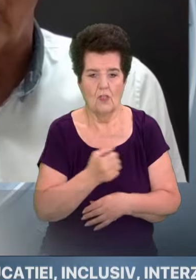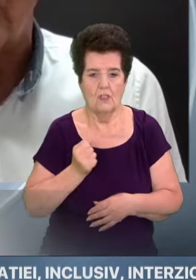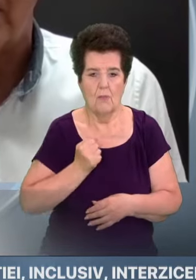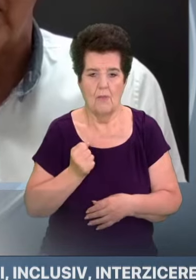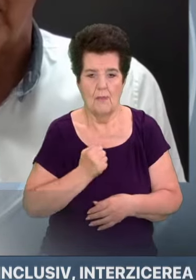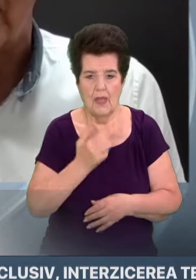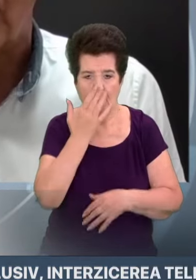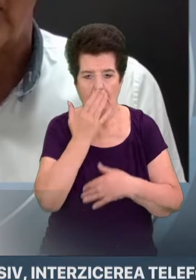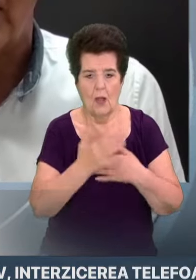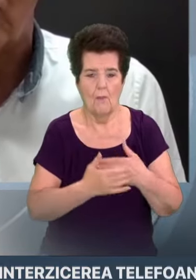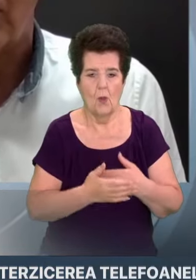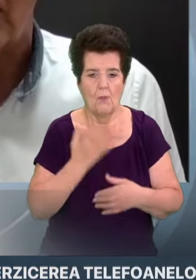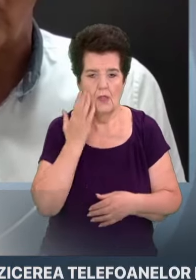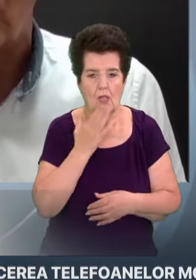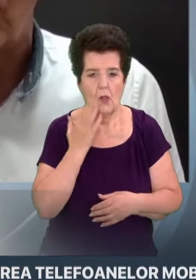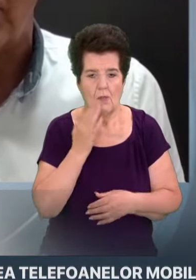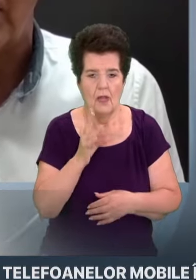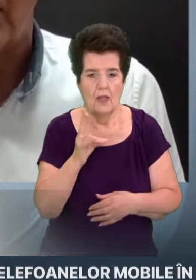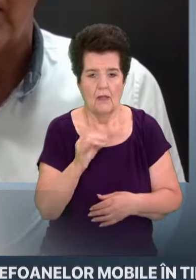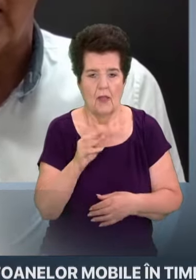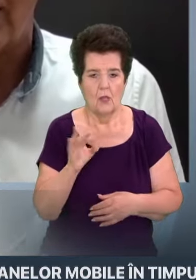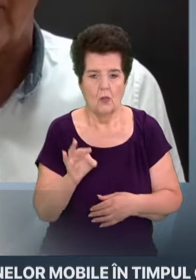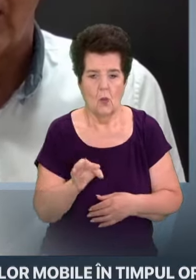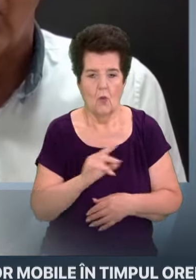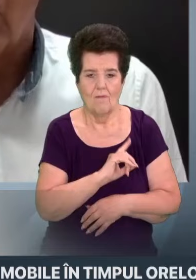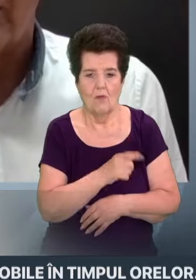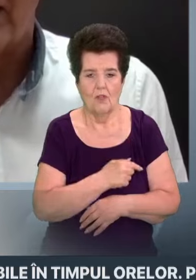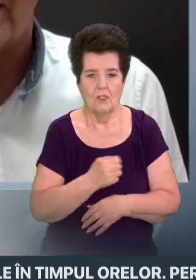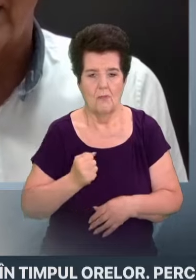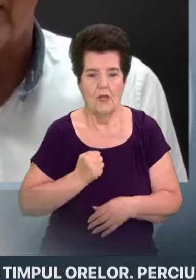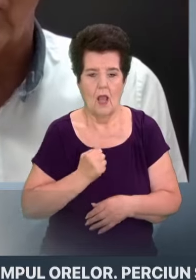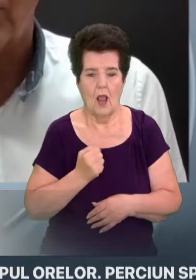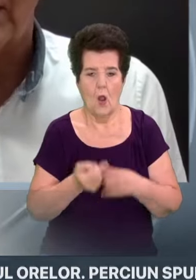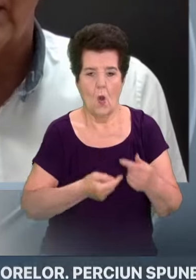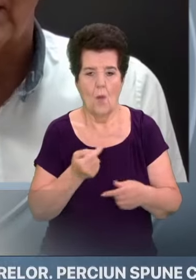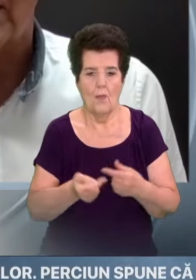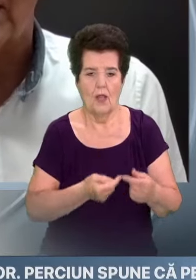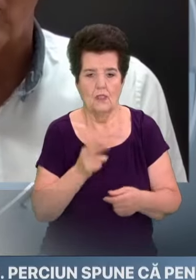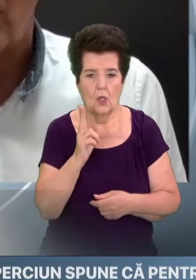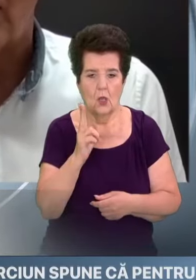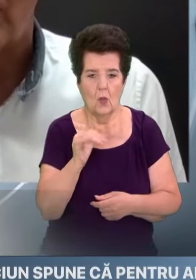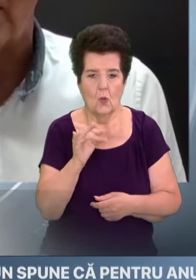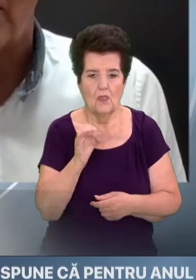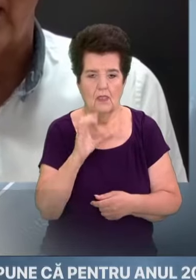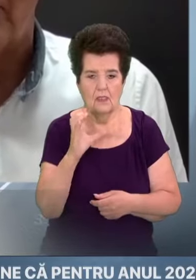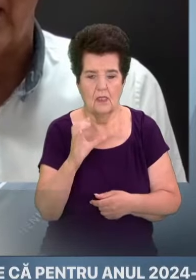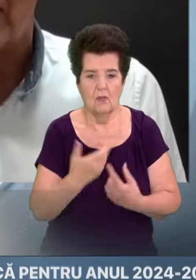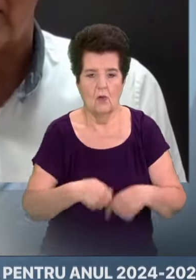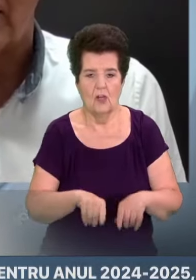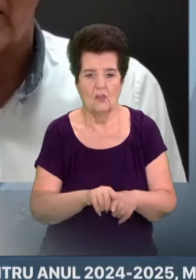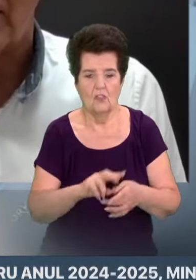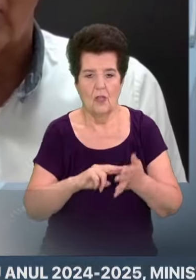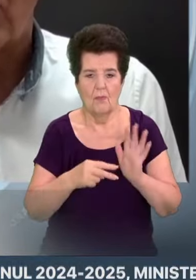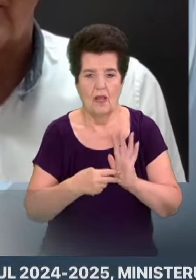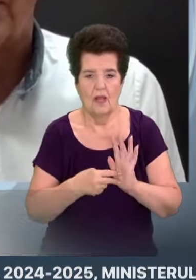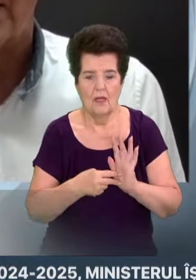să se apropie de România și de NATO cu forțe militare. Operația din curs însă dejoacă un asemenea plan.